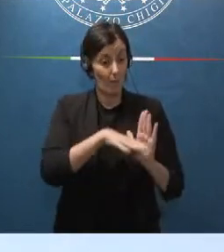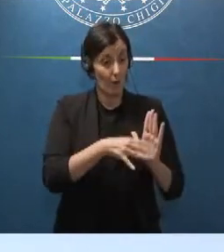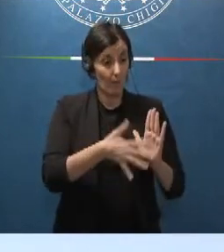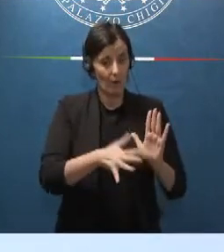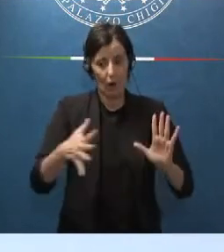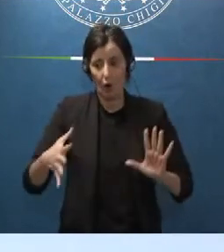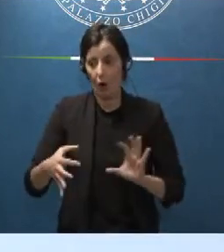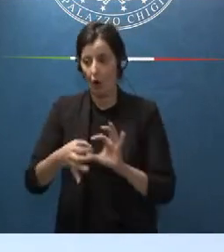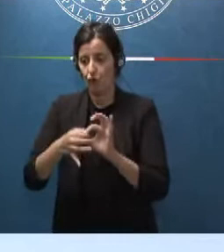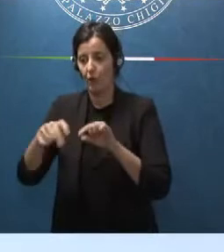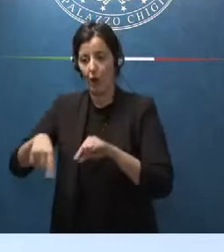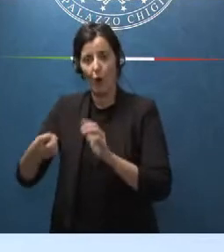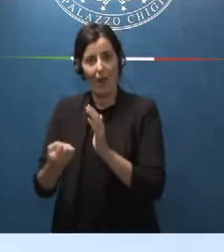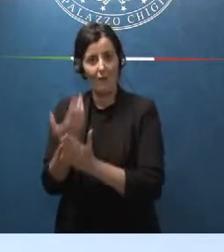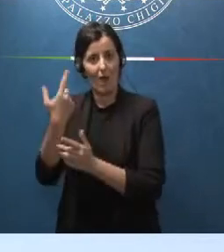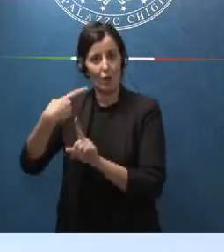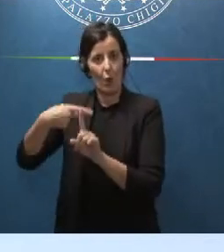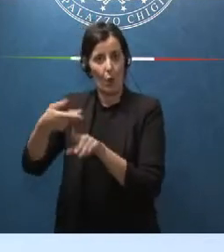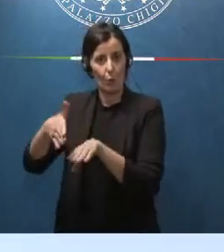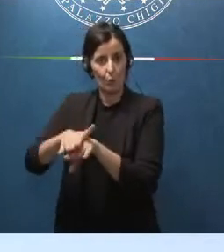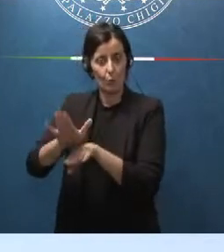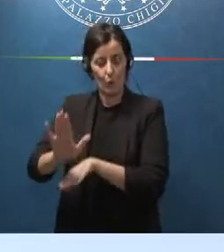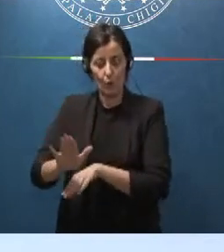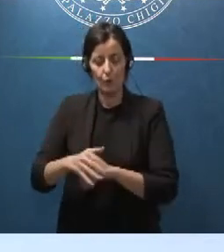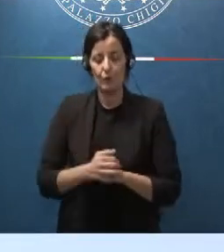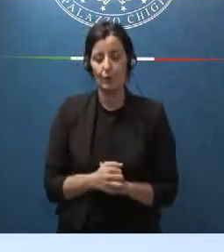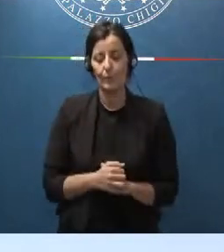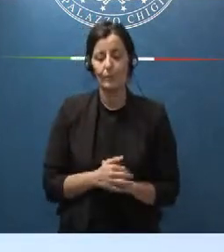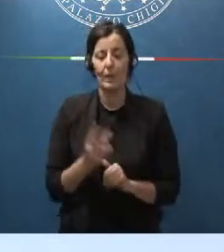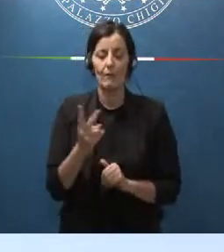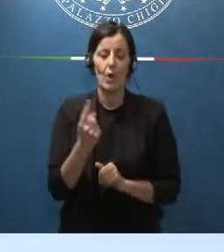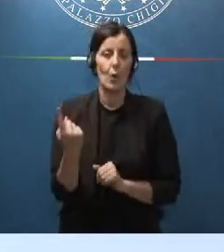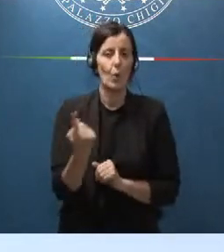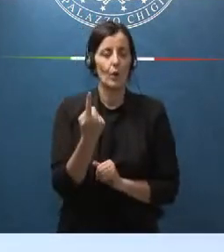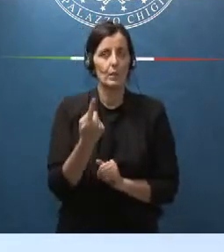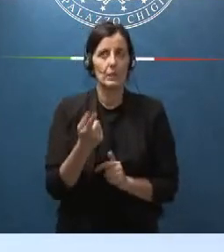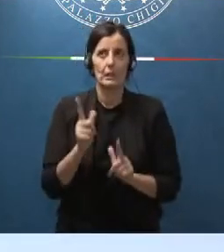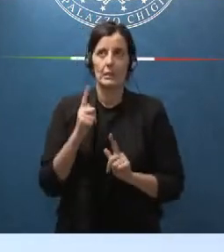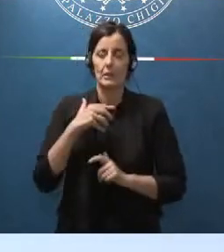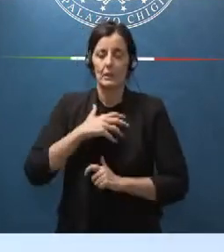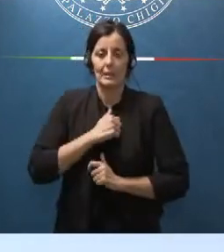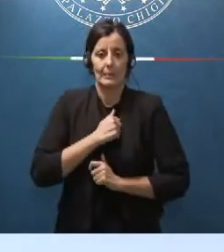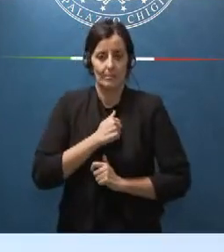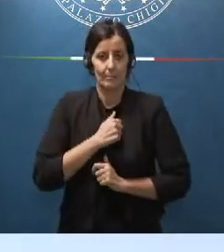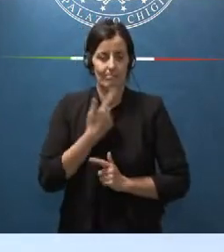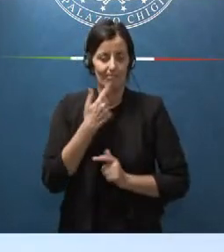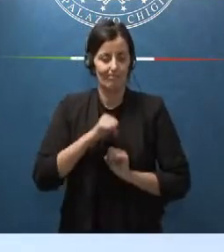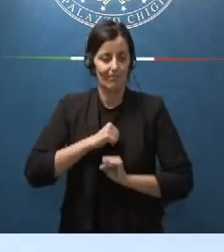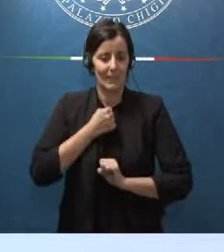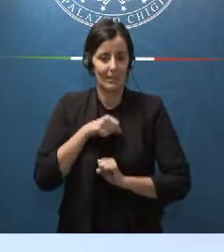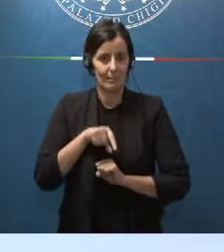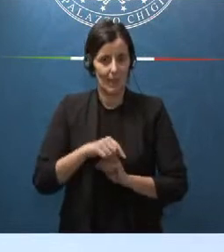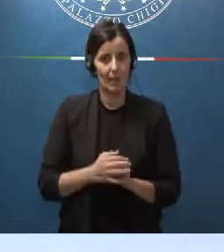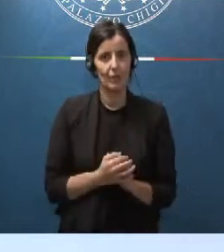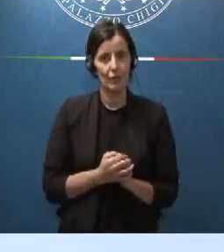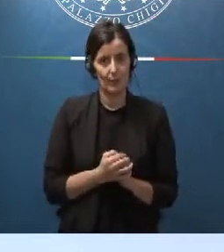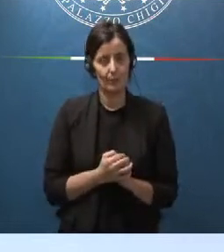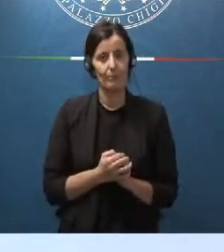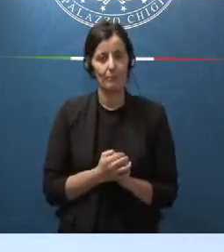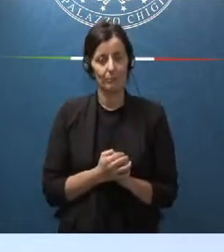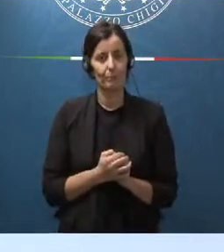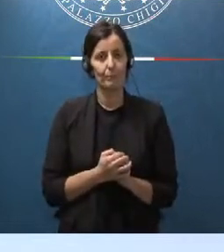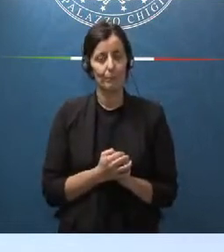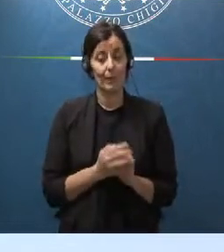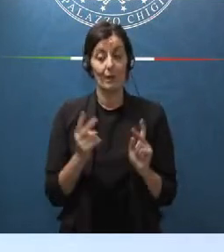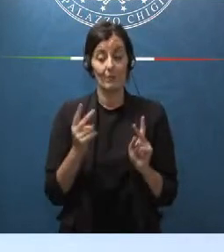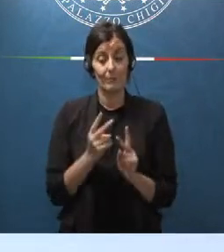luttuoso. E questo è l'unico rammarico che possiamo avere per il fatto che appunto una